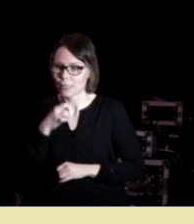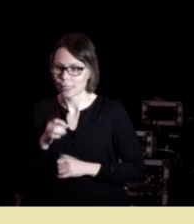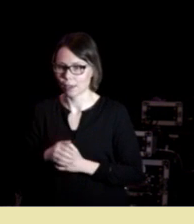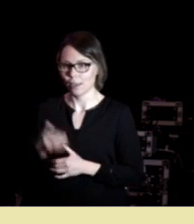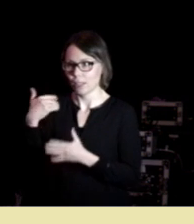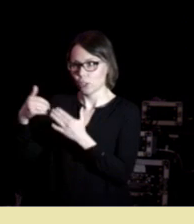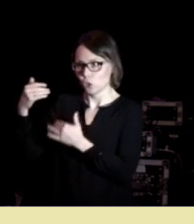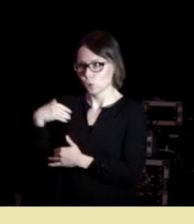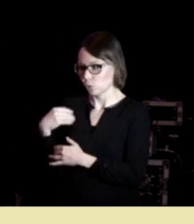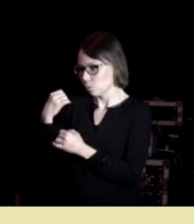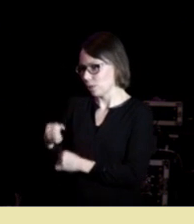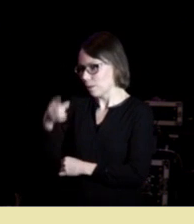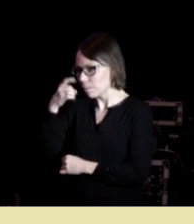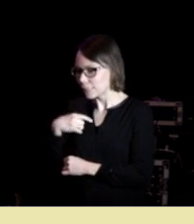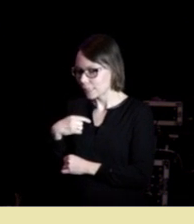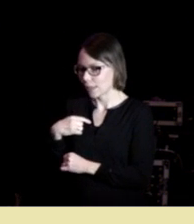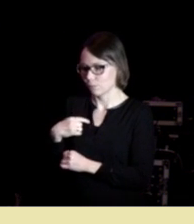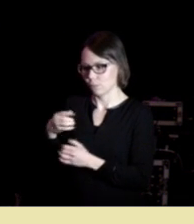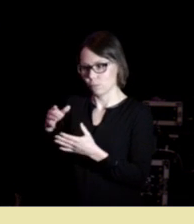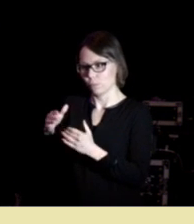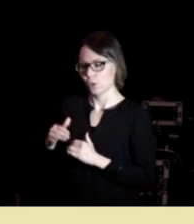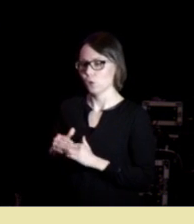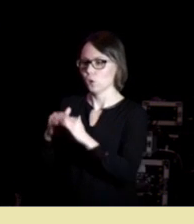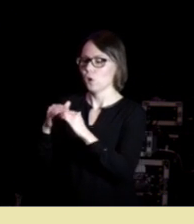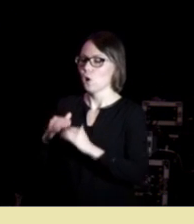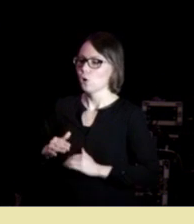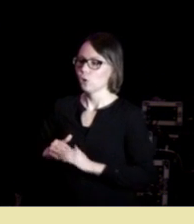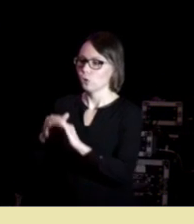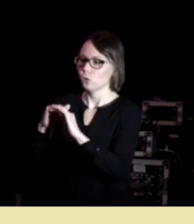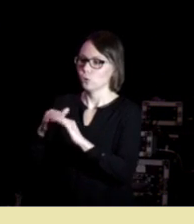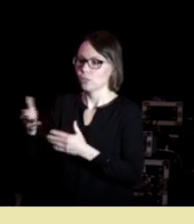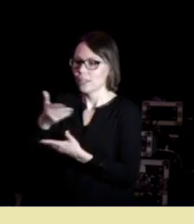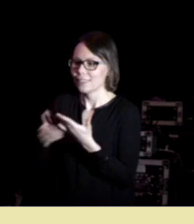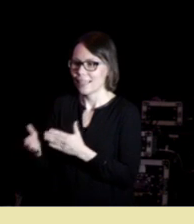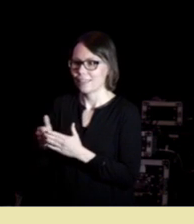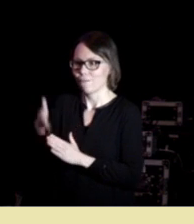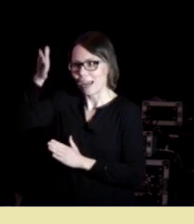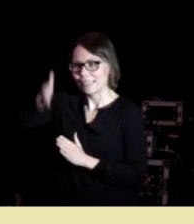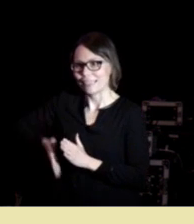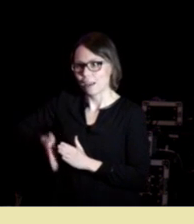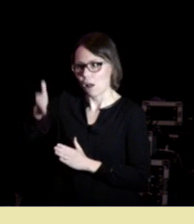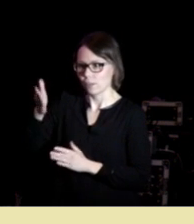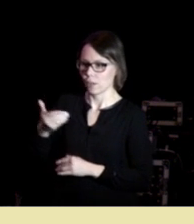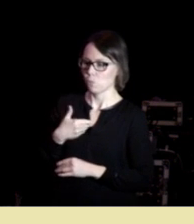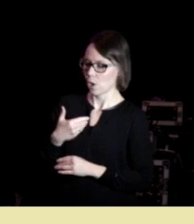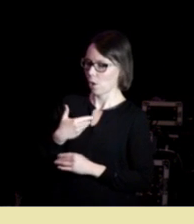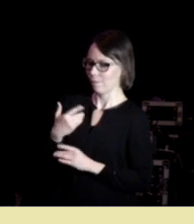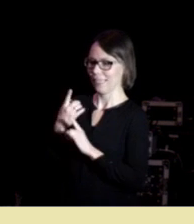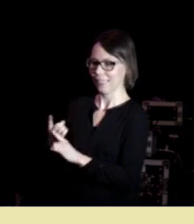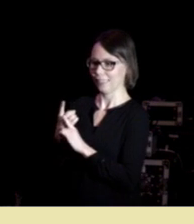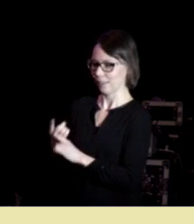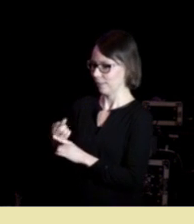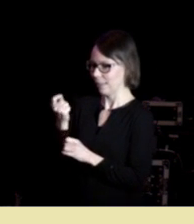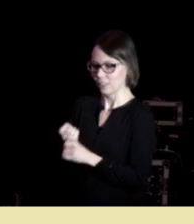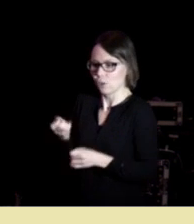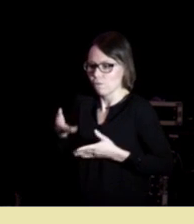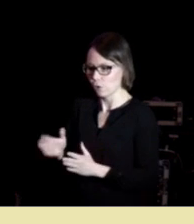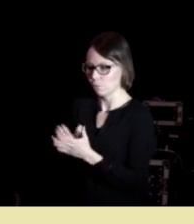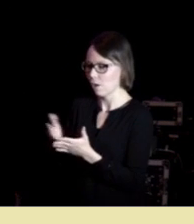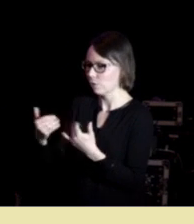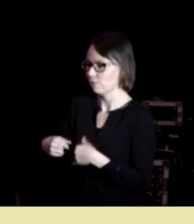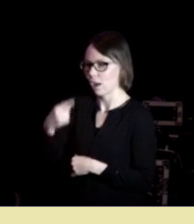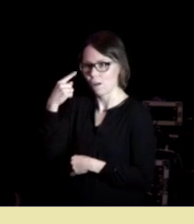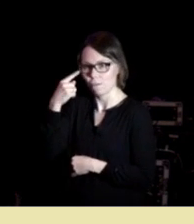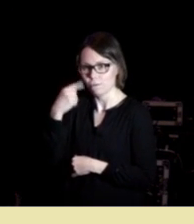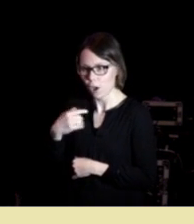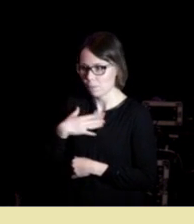tradisjonsbundet mennesket ble sosialisert vertikalt skrev han det vil si at mye av min identitet var jeg nesten født med for jeg hadde fått den av far